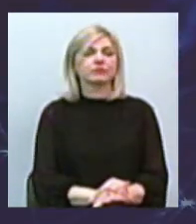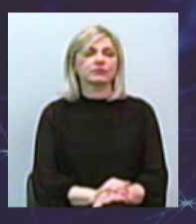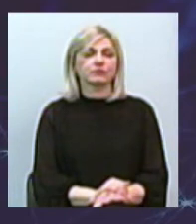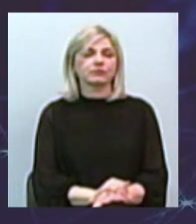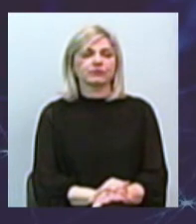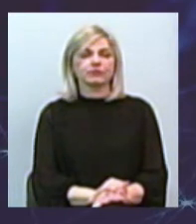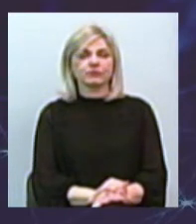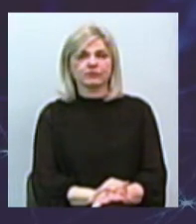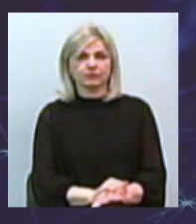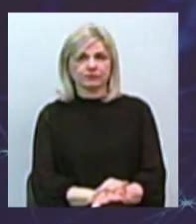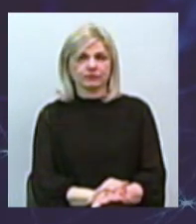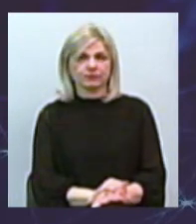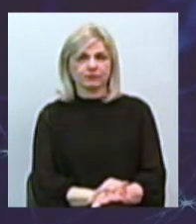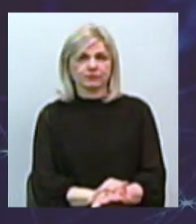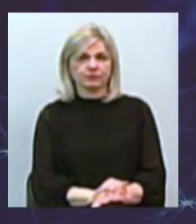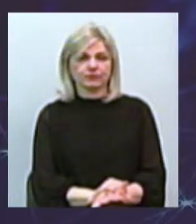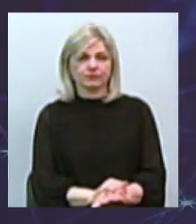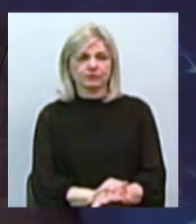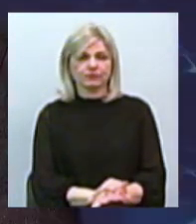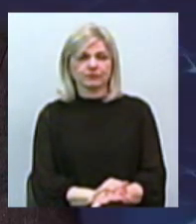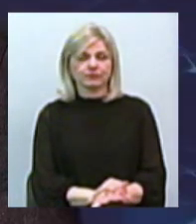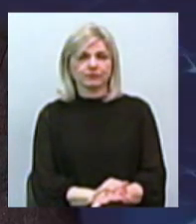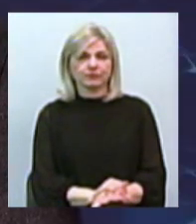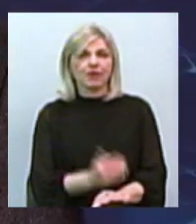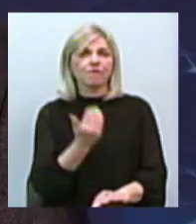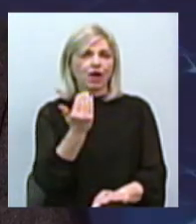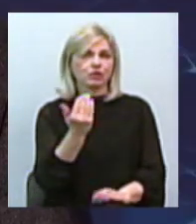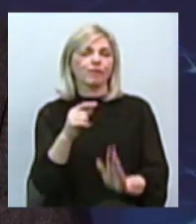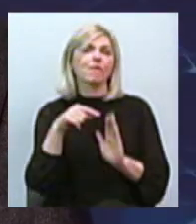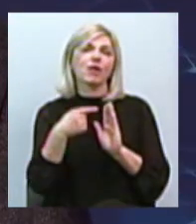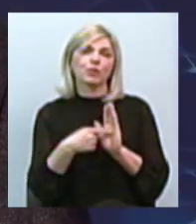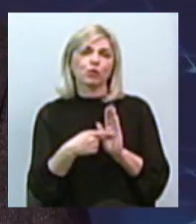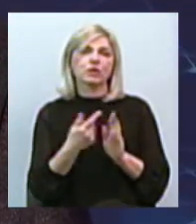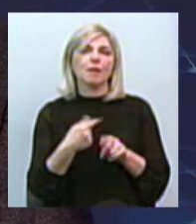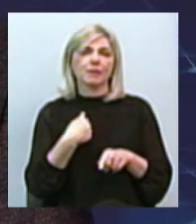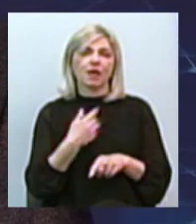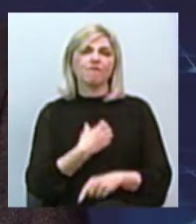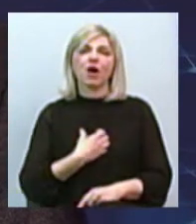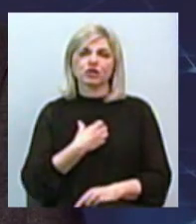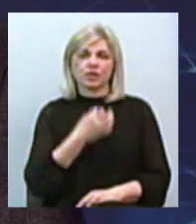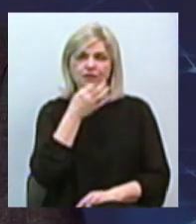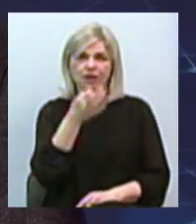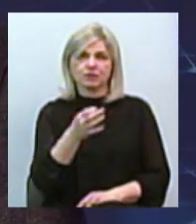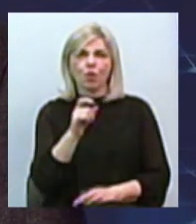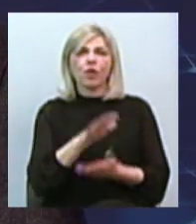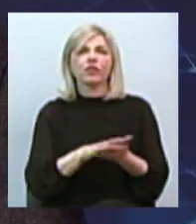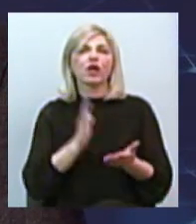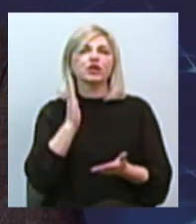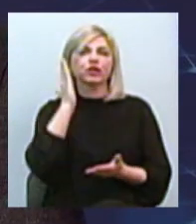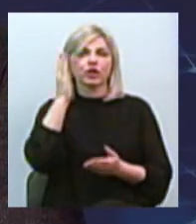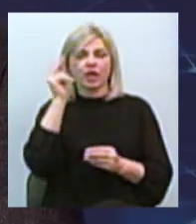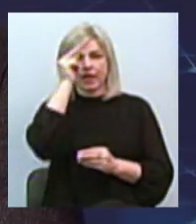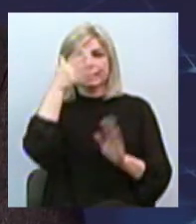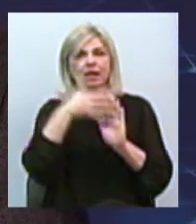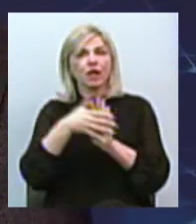Мене дуже... В вашому питанці, мені дуже важливо сказати, насчет дальніших ісследовань, мені дуже важливо